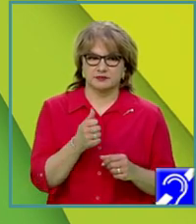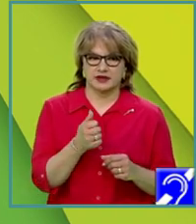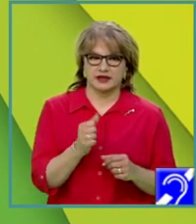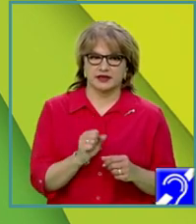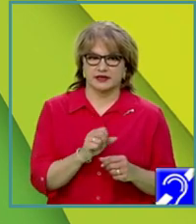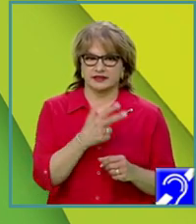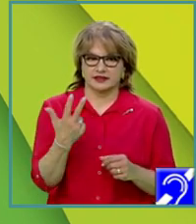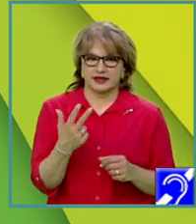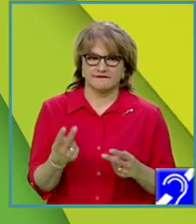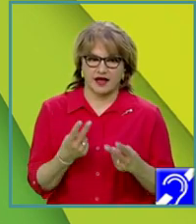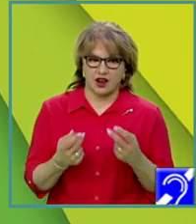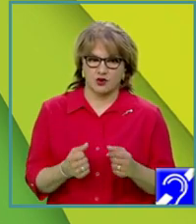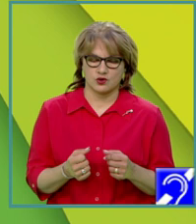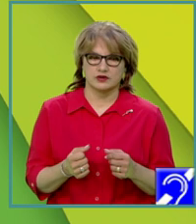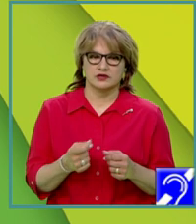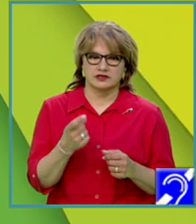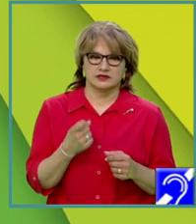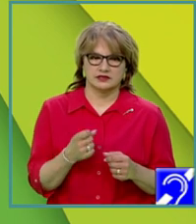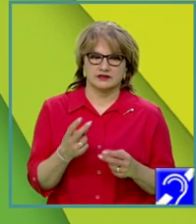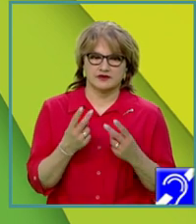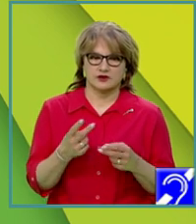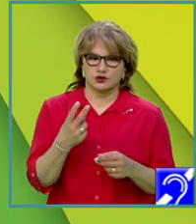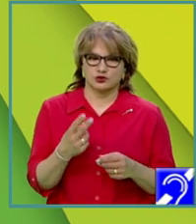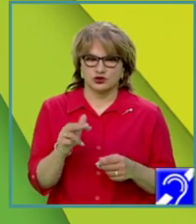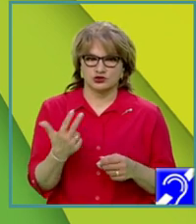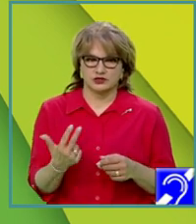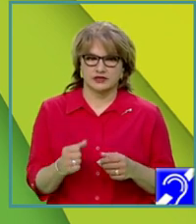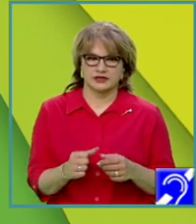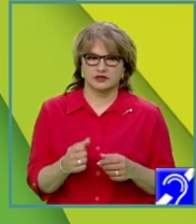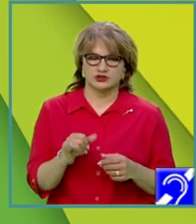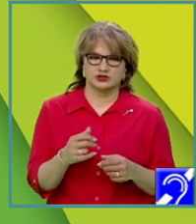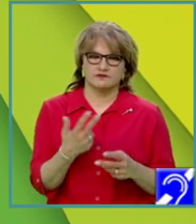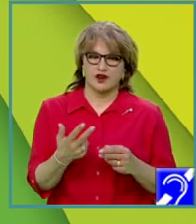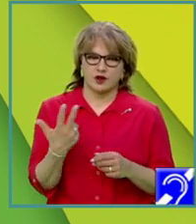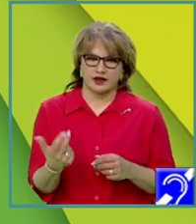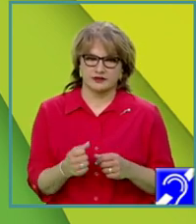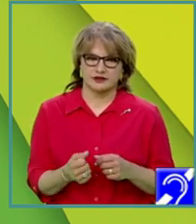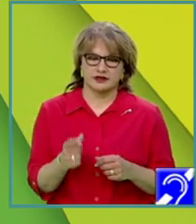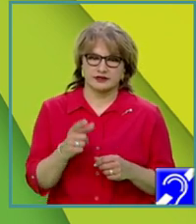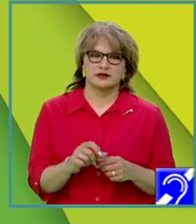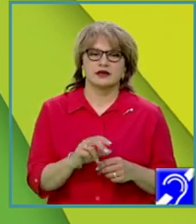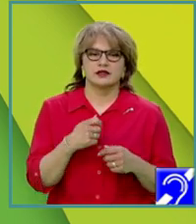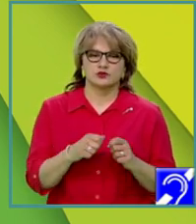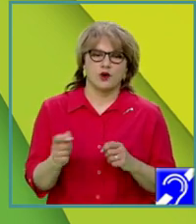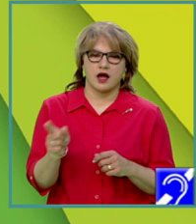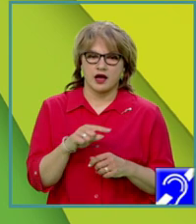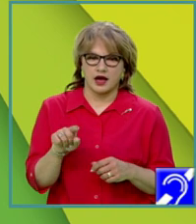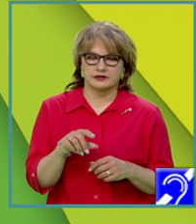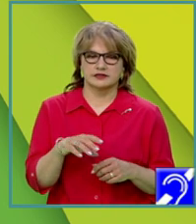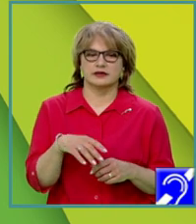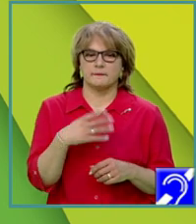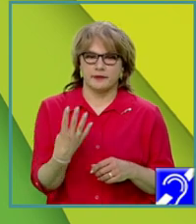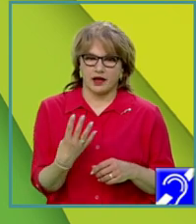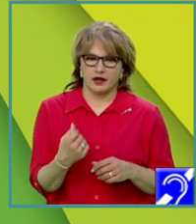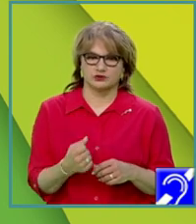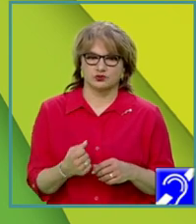trei valori, din valorile 2 și 3 și din valoarea 3, secvența compusă din toate cele 4